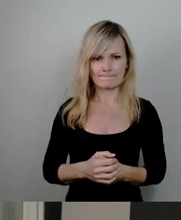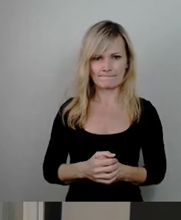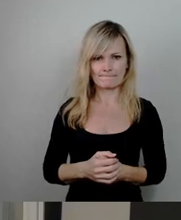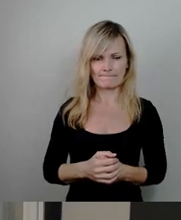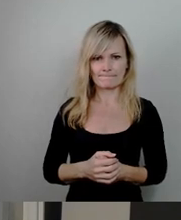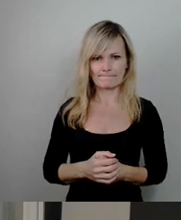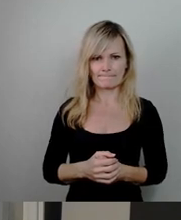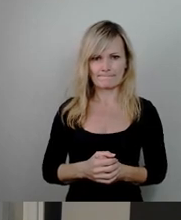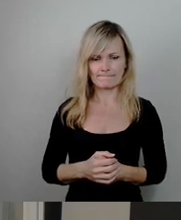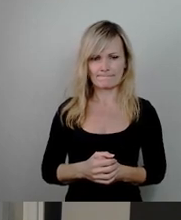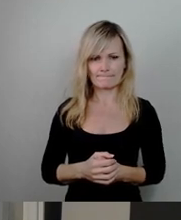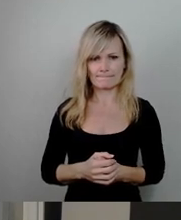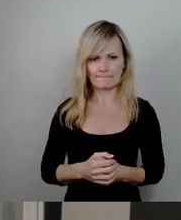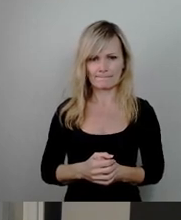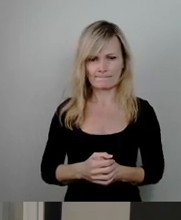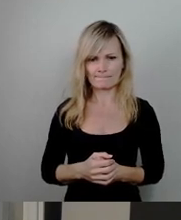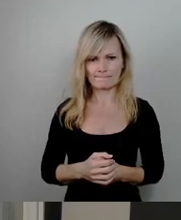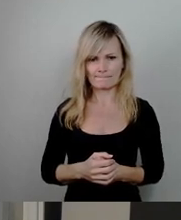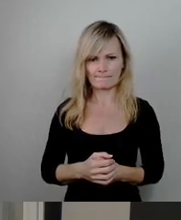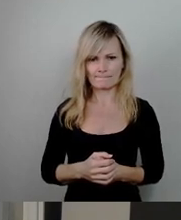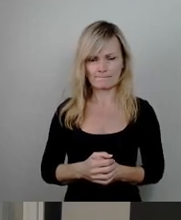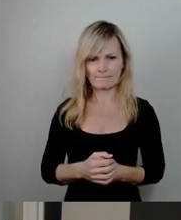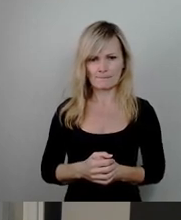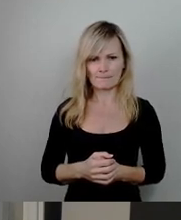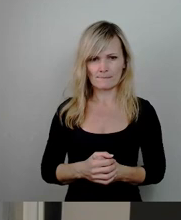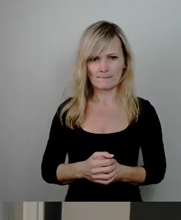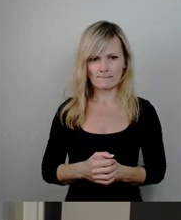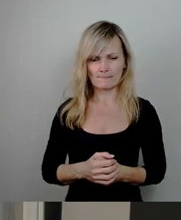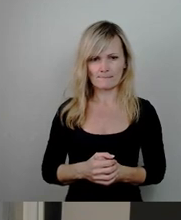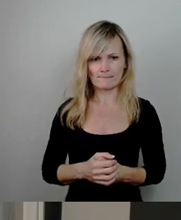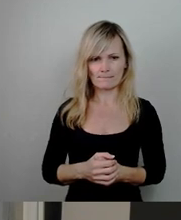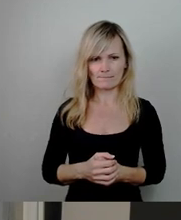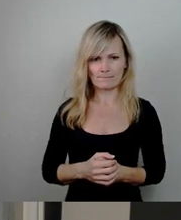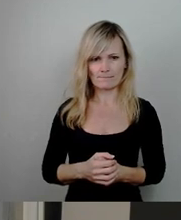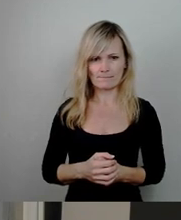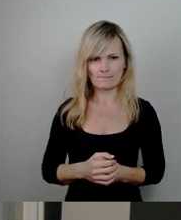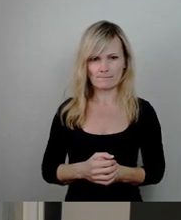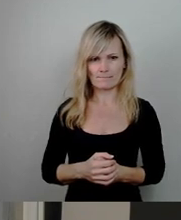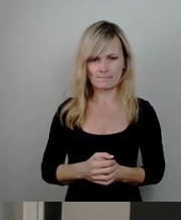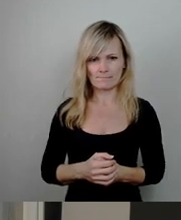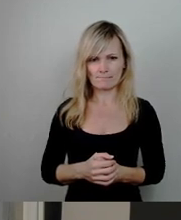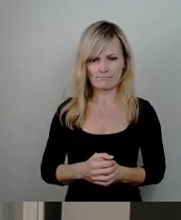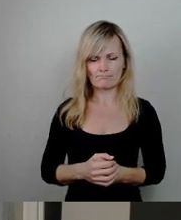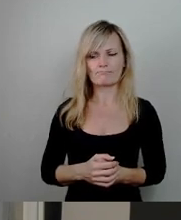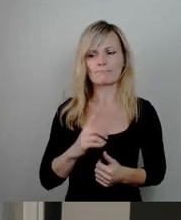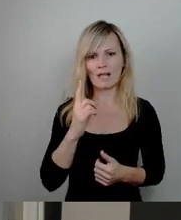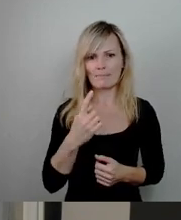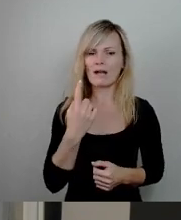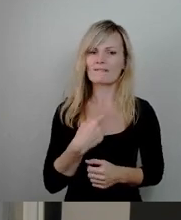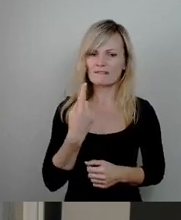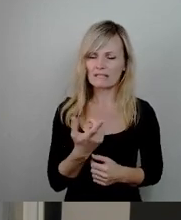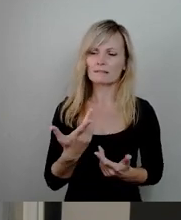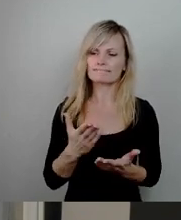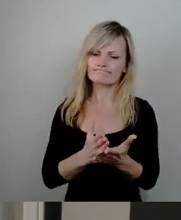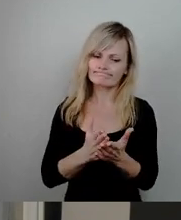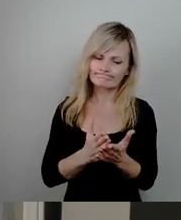Was uns jetzt aber dazu bringen wird, ich nehme das mal vorweg, wir haben uns durchgerungen, anders kann man